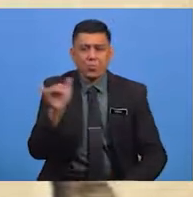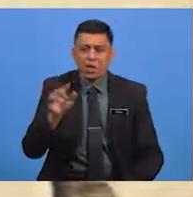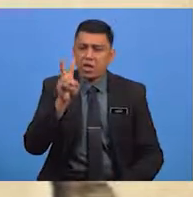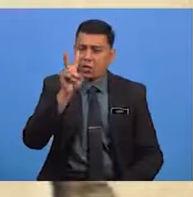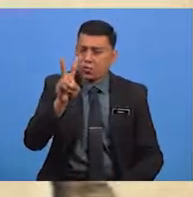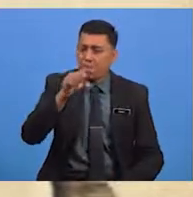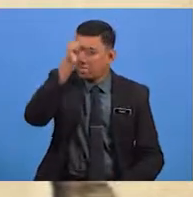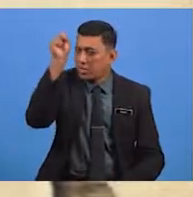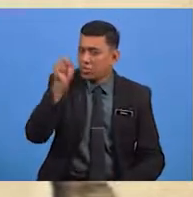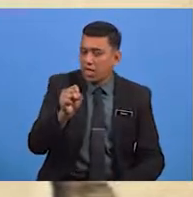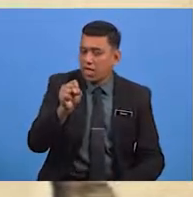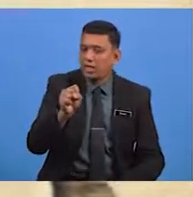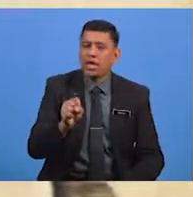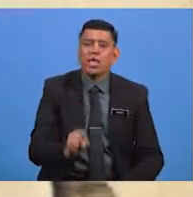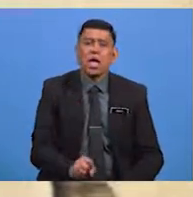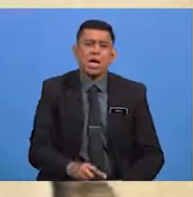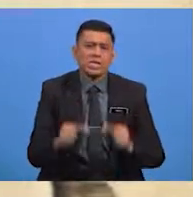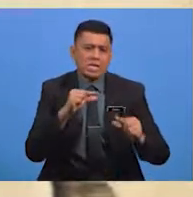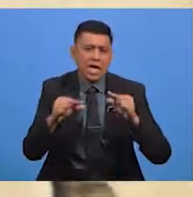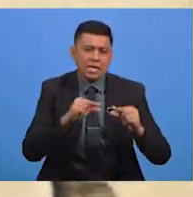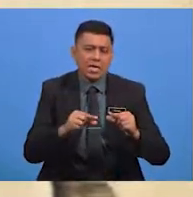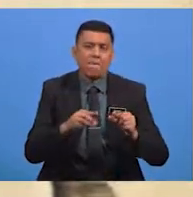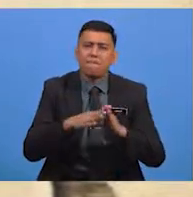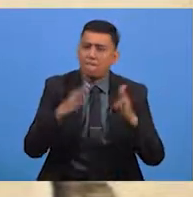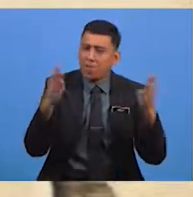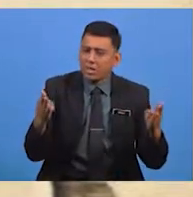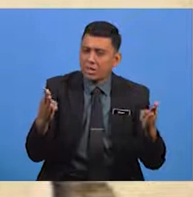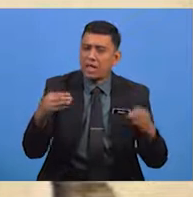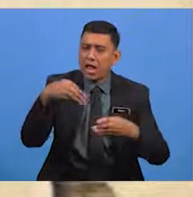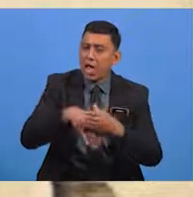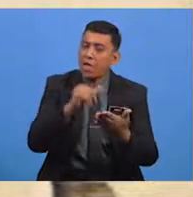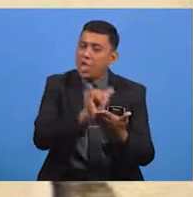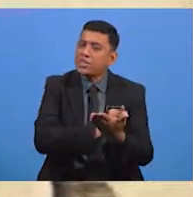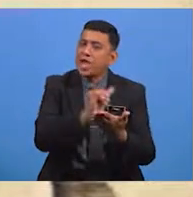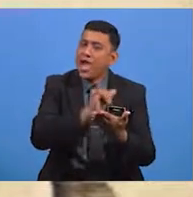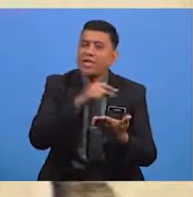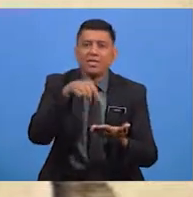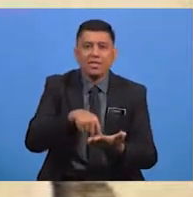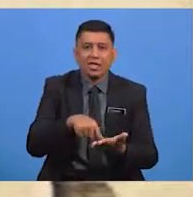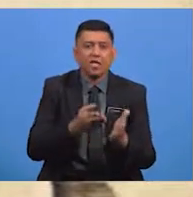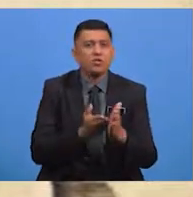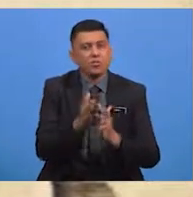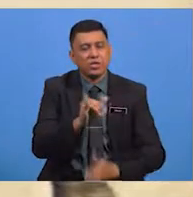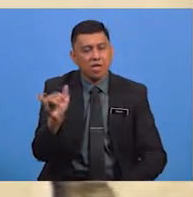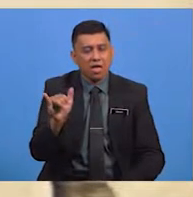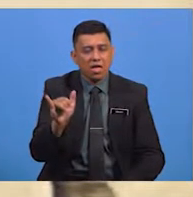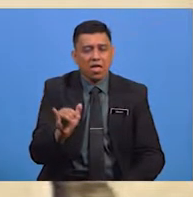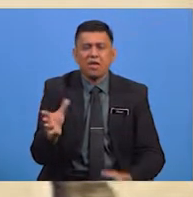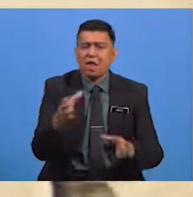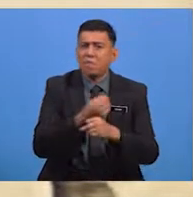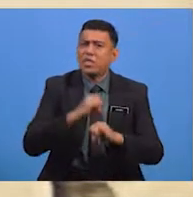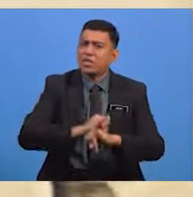persoalan serta gaya bahasa dalam syair ini. Dan seterusnya, murid dapat